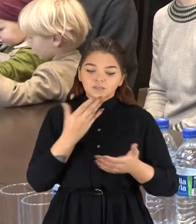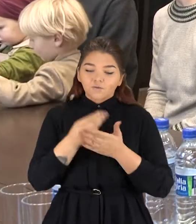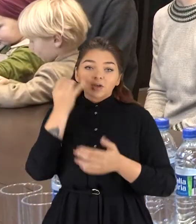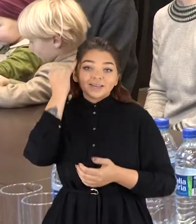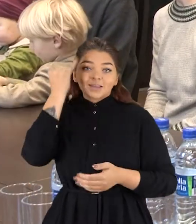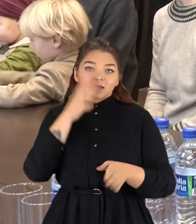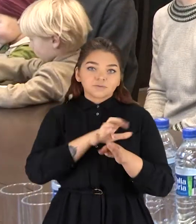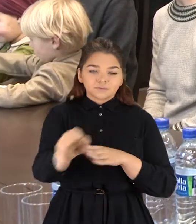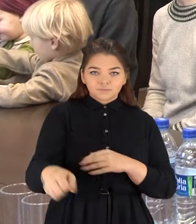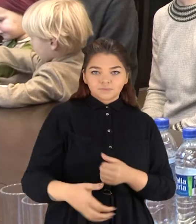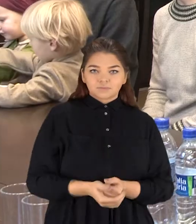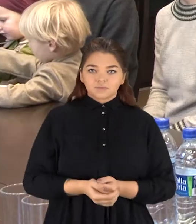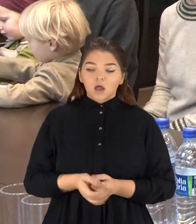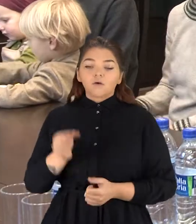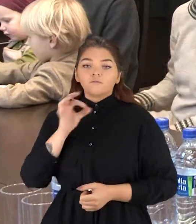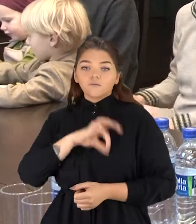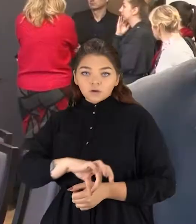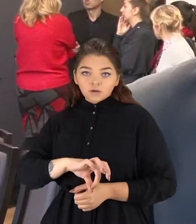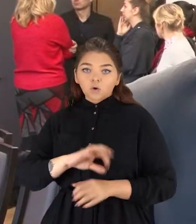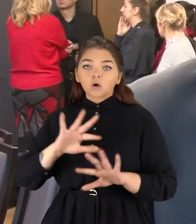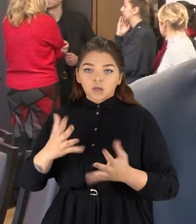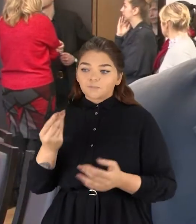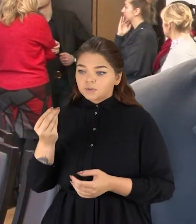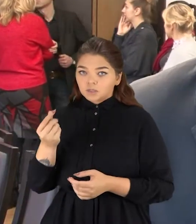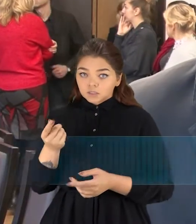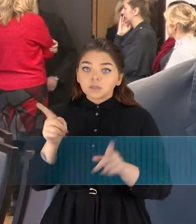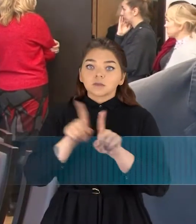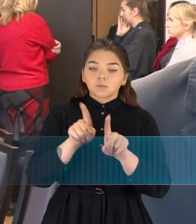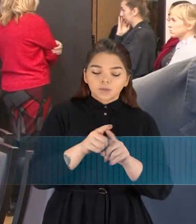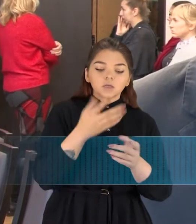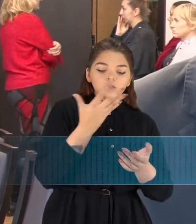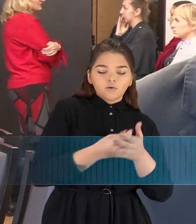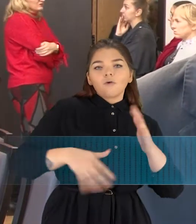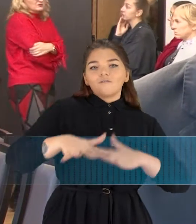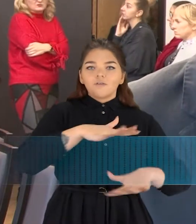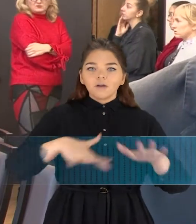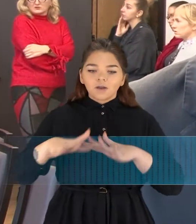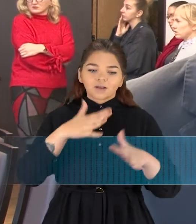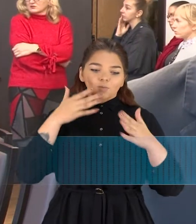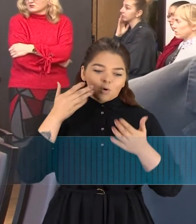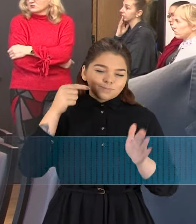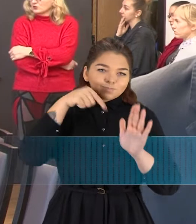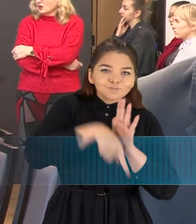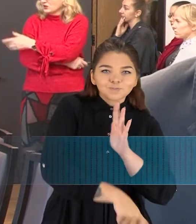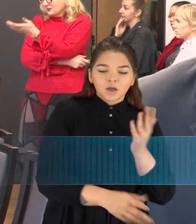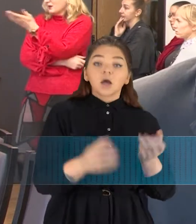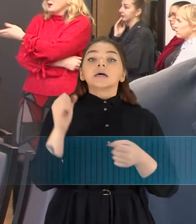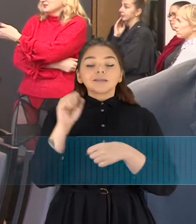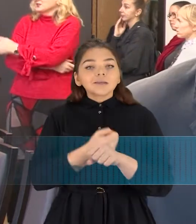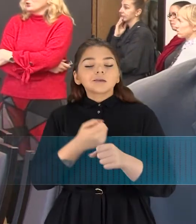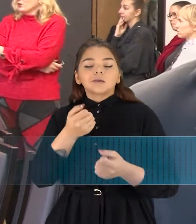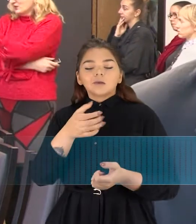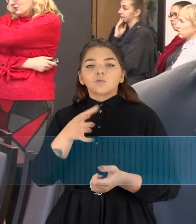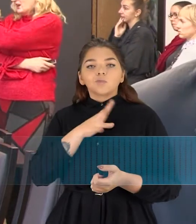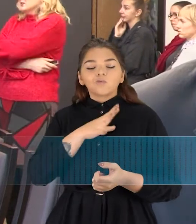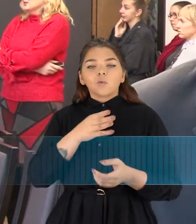realizuoti savo idėjas, o gauta nauda ne tik finansinė. Skatino labiau įsigėlinti į savo veiklą, nes vis tiek